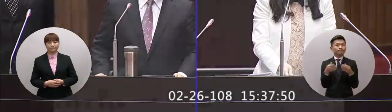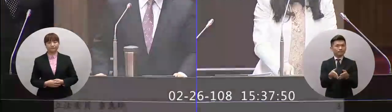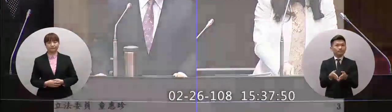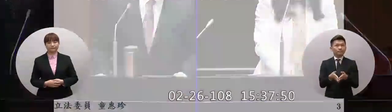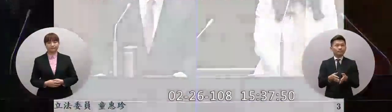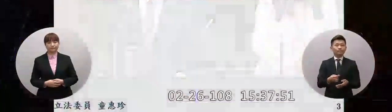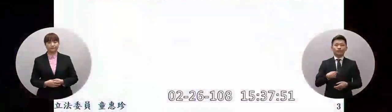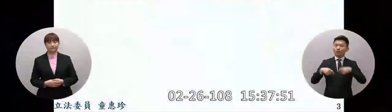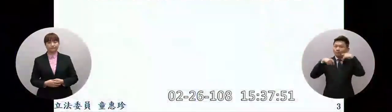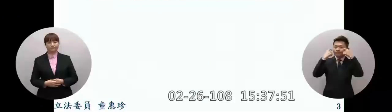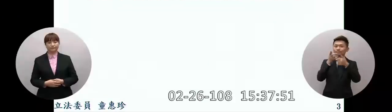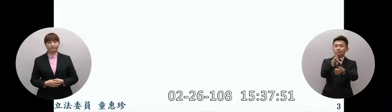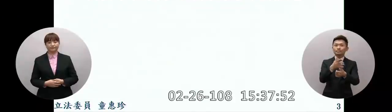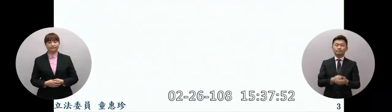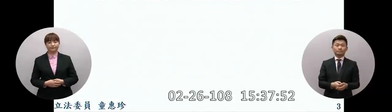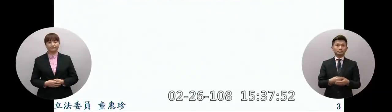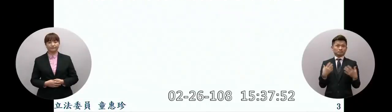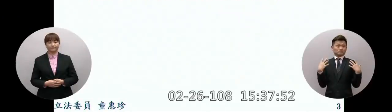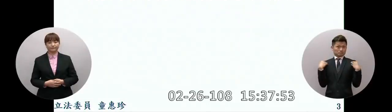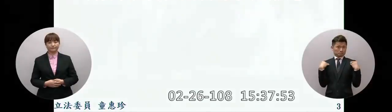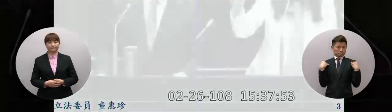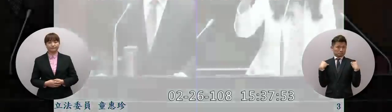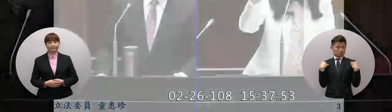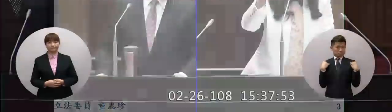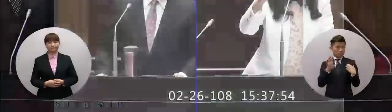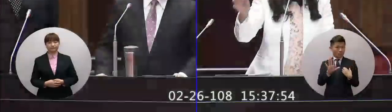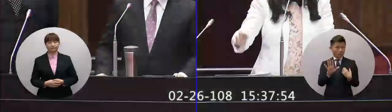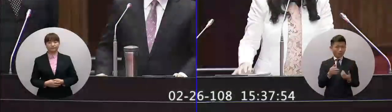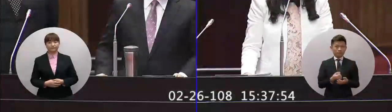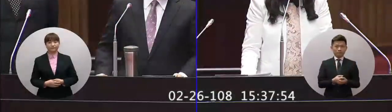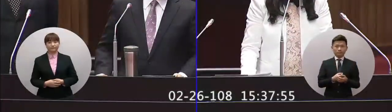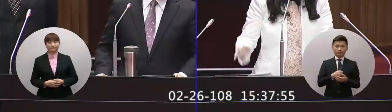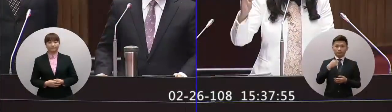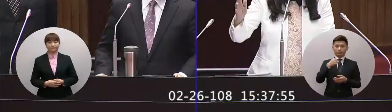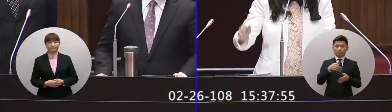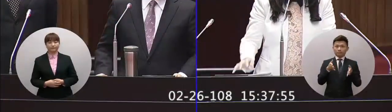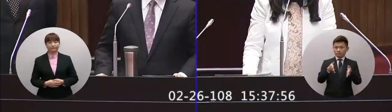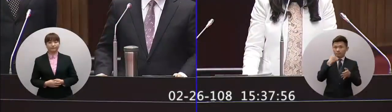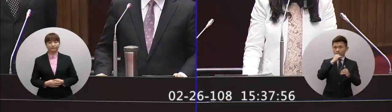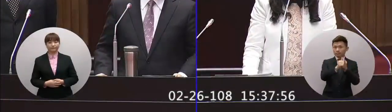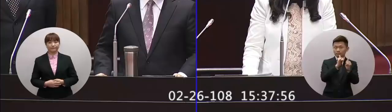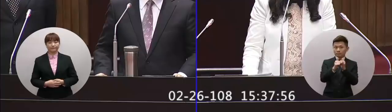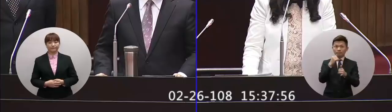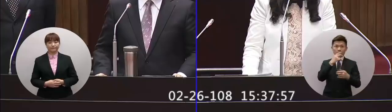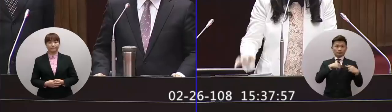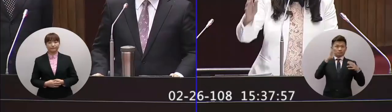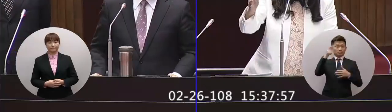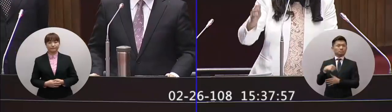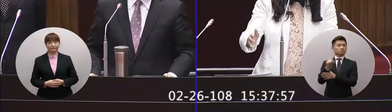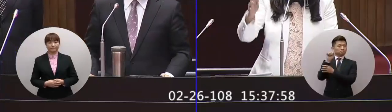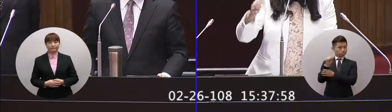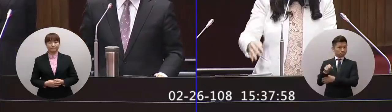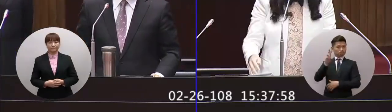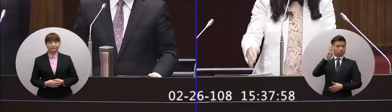但是我想了解到底有沒有維持現狀蔡總統對於國人的承諾到底現階段有沒有實施